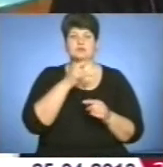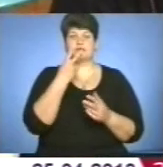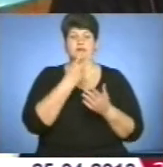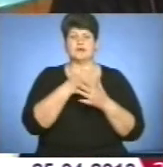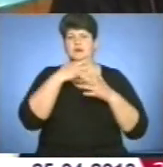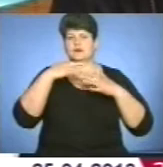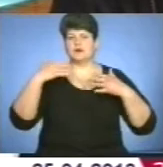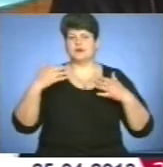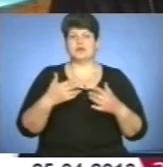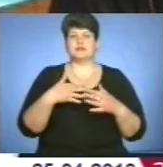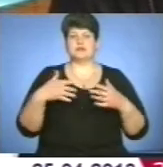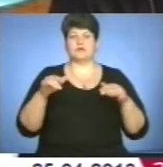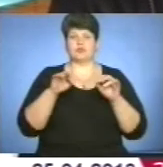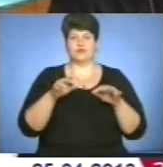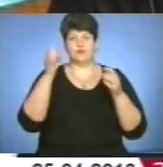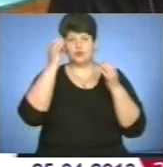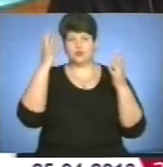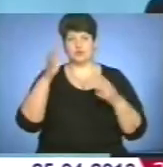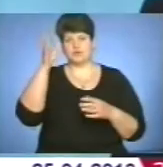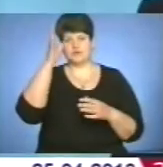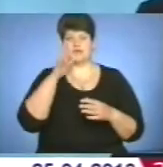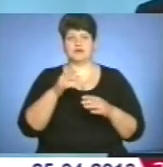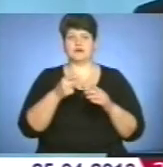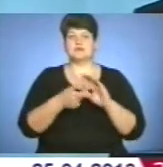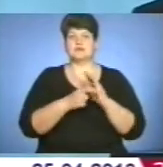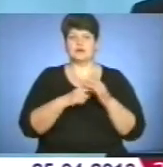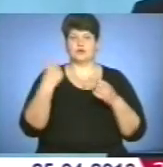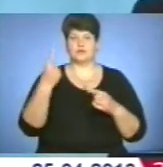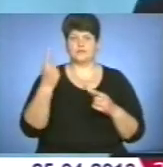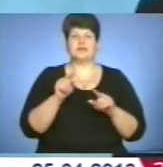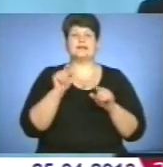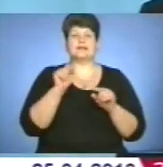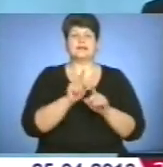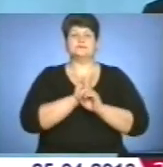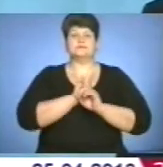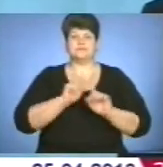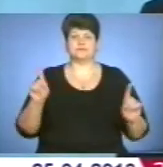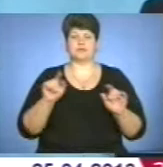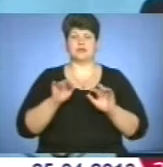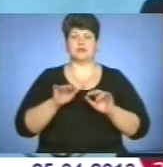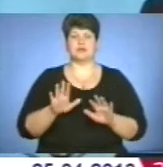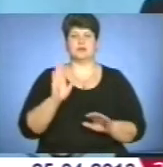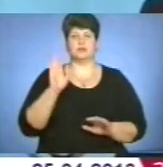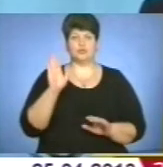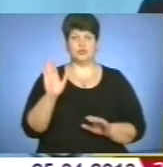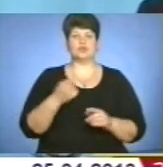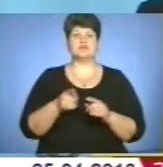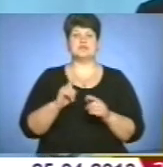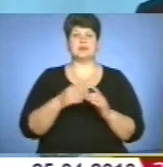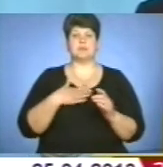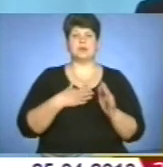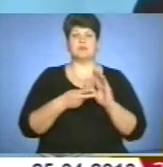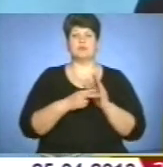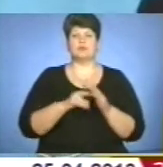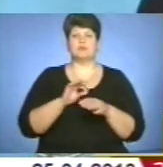культурних та освітніх закладах області. З таких оригінальних заходів, які будуть, ми плануємо